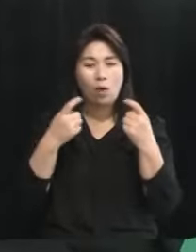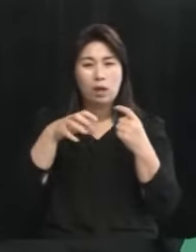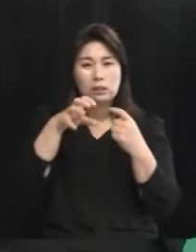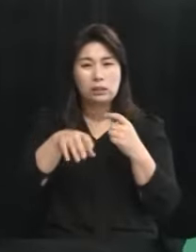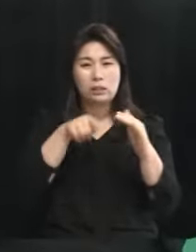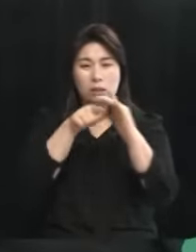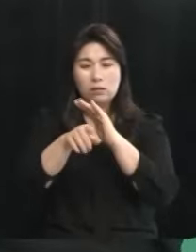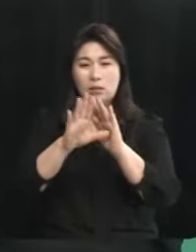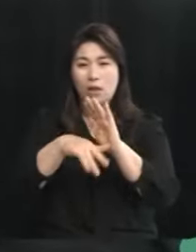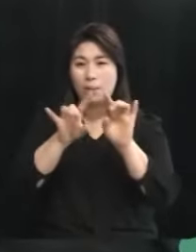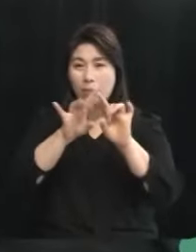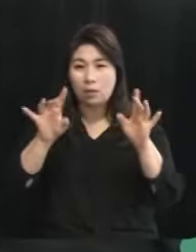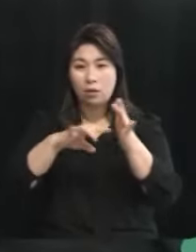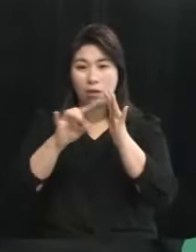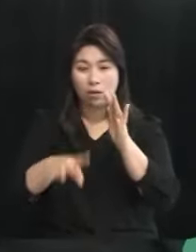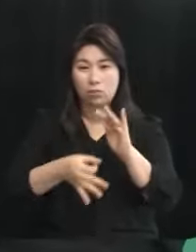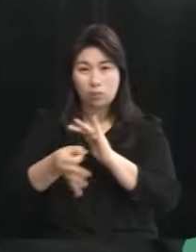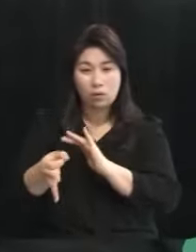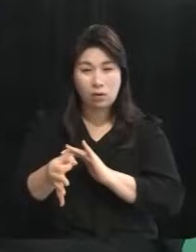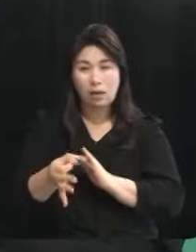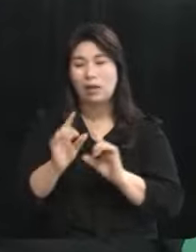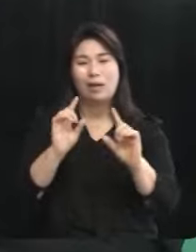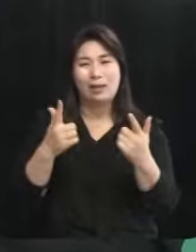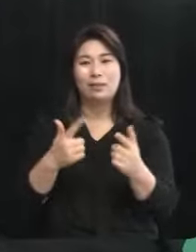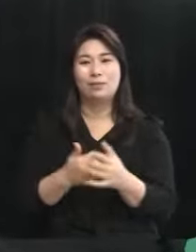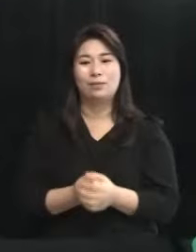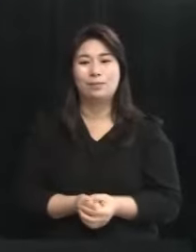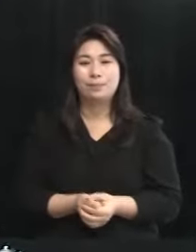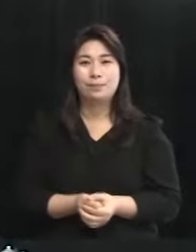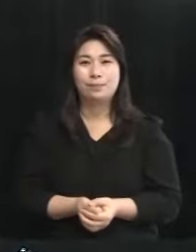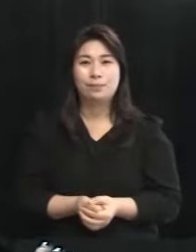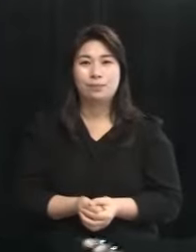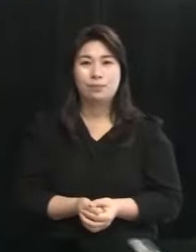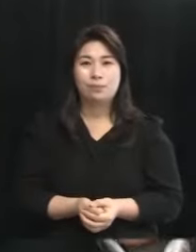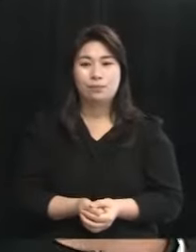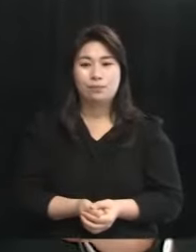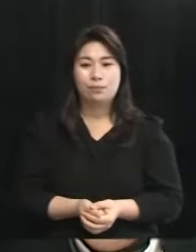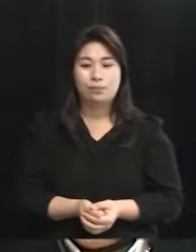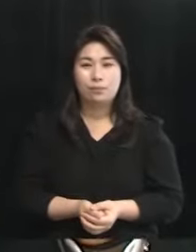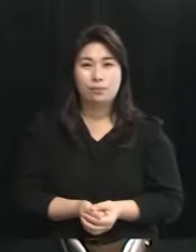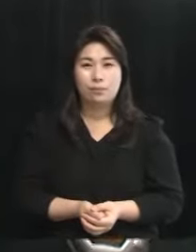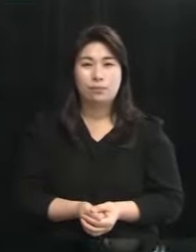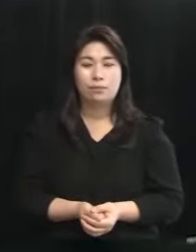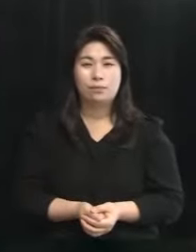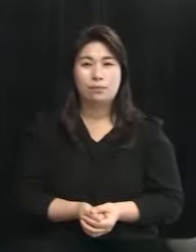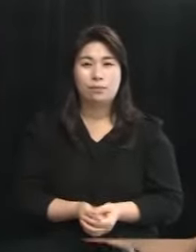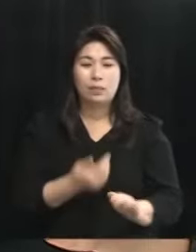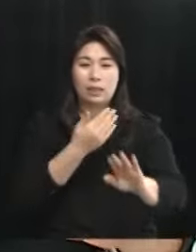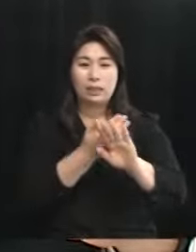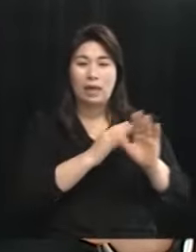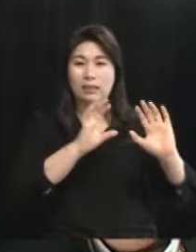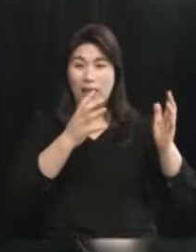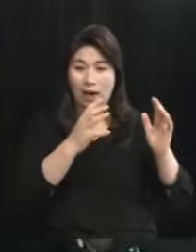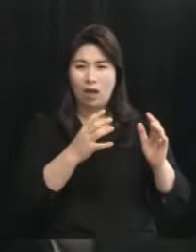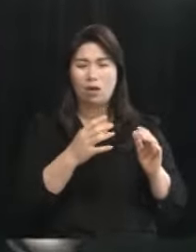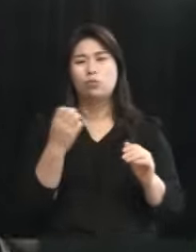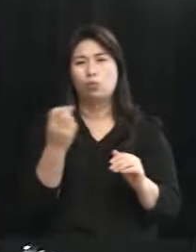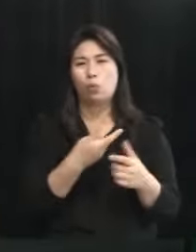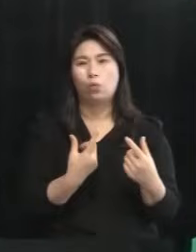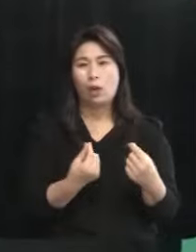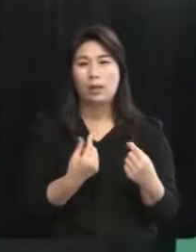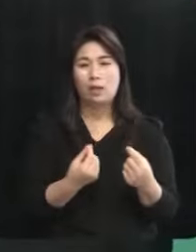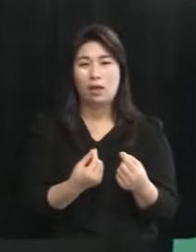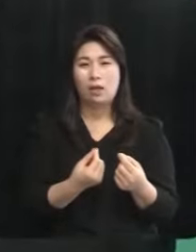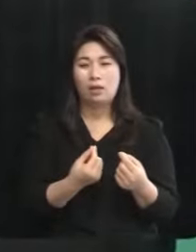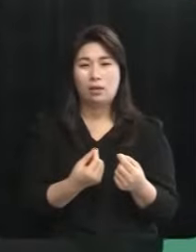그럼 모두 다 내야 되느냐라고 하는 아까 말씀을 하셨는데 그 부분은 이것은 아까 제가 말씀드렸던 것처럼 다른 나라 역시 그런